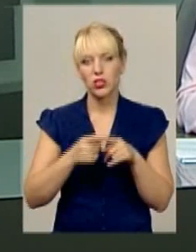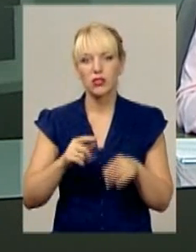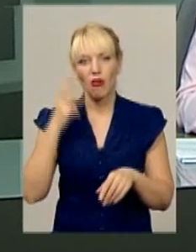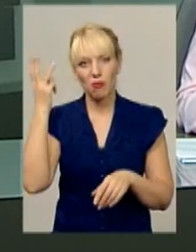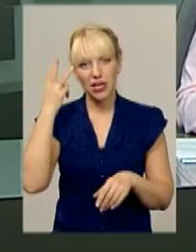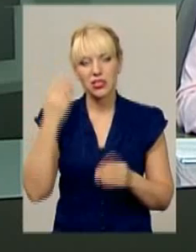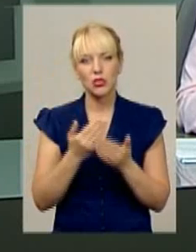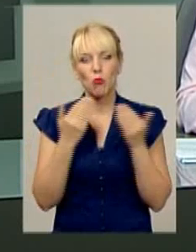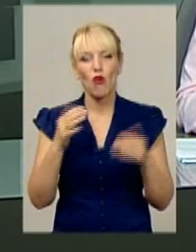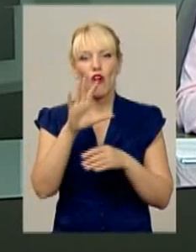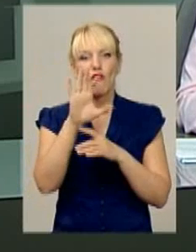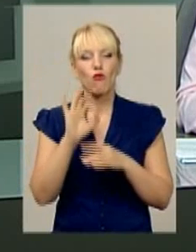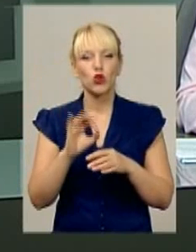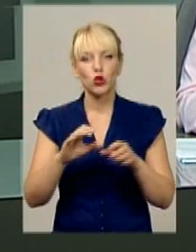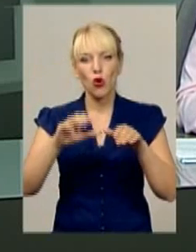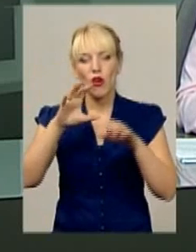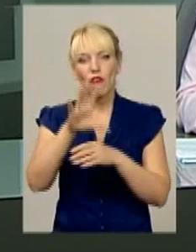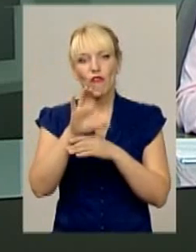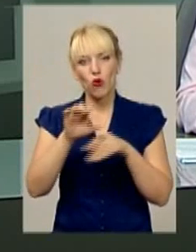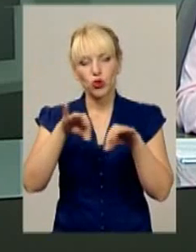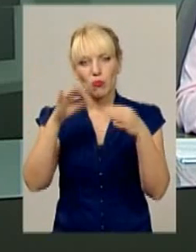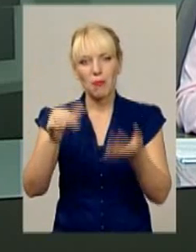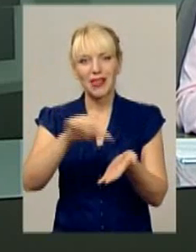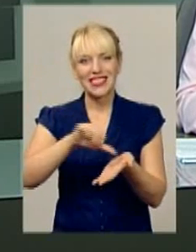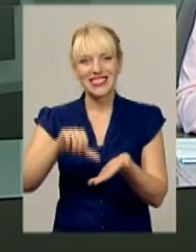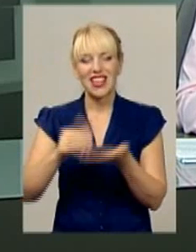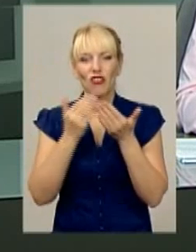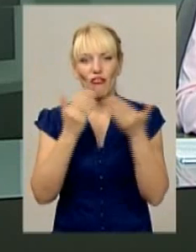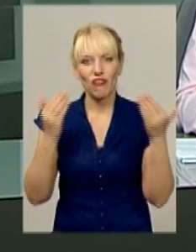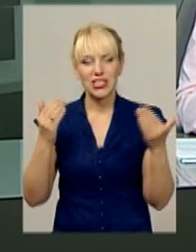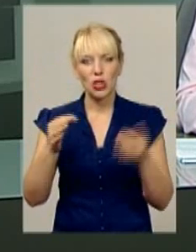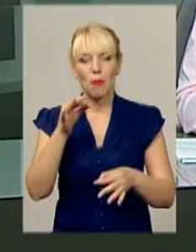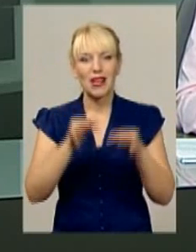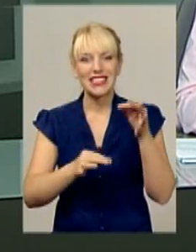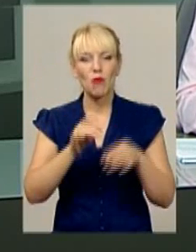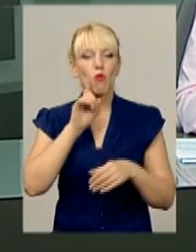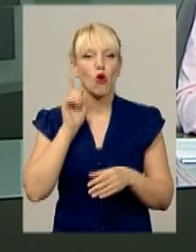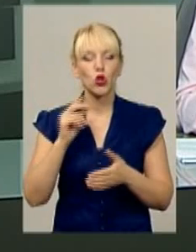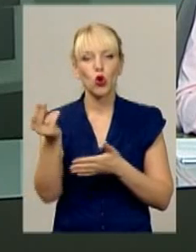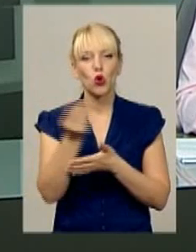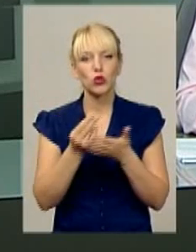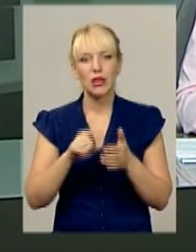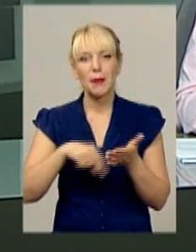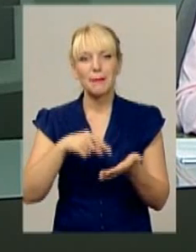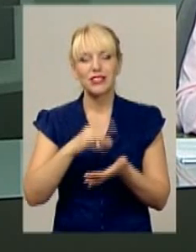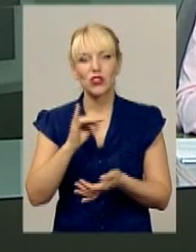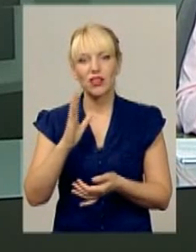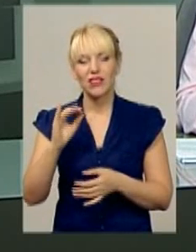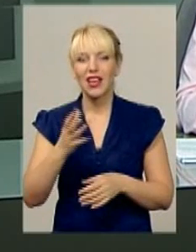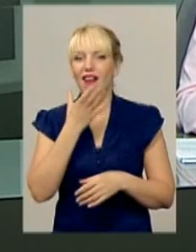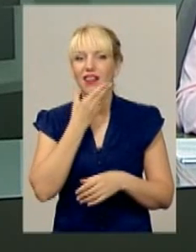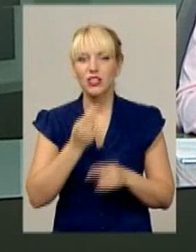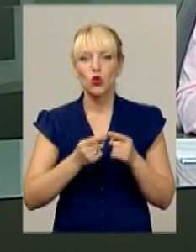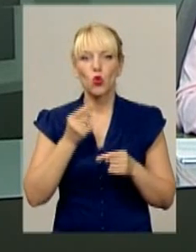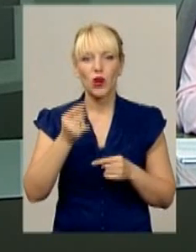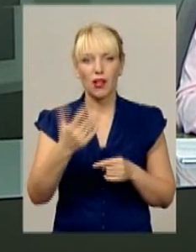музеї студії фотомистецтва представили виставку пейзажів молодого фотохудожника із Рівного. Красу у радіусі п'яти миль